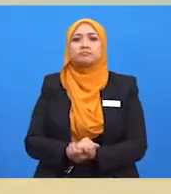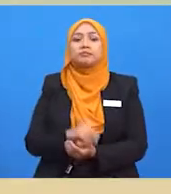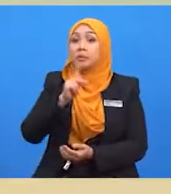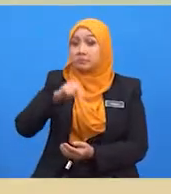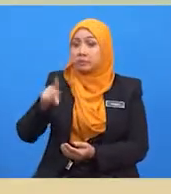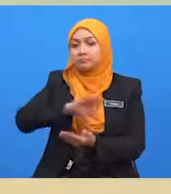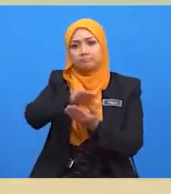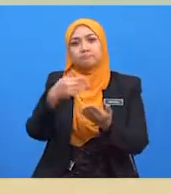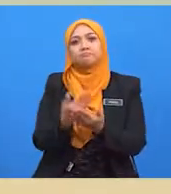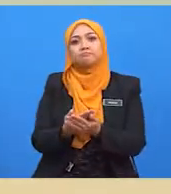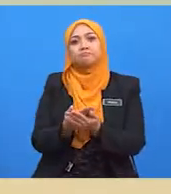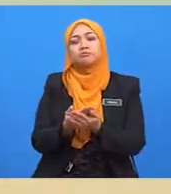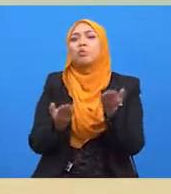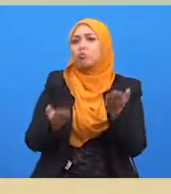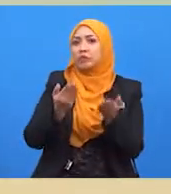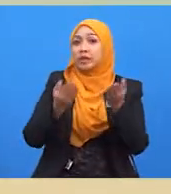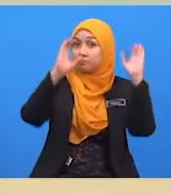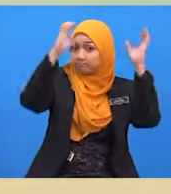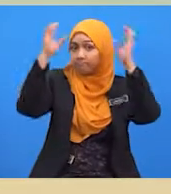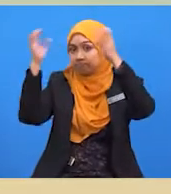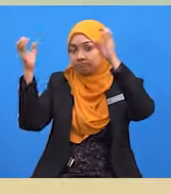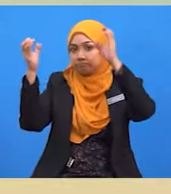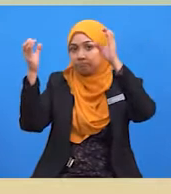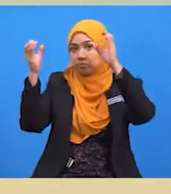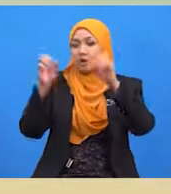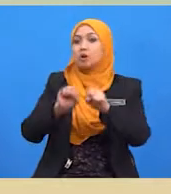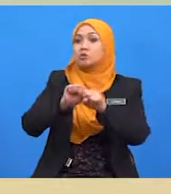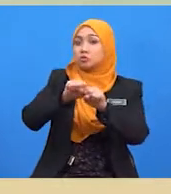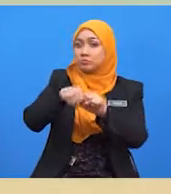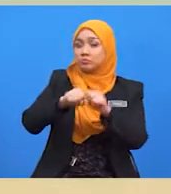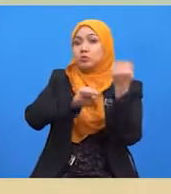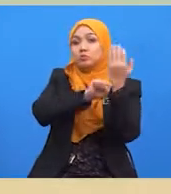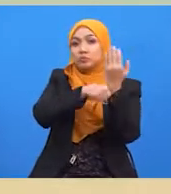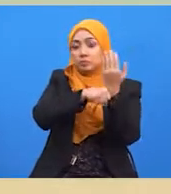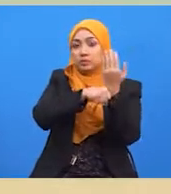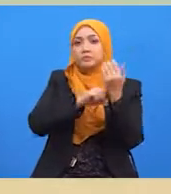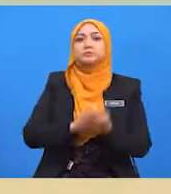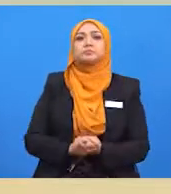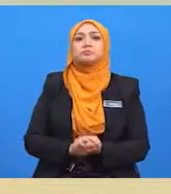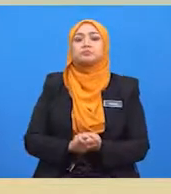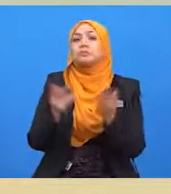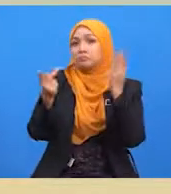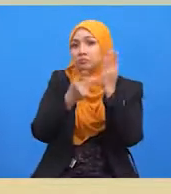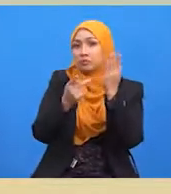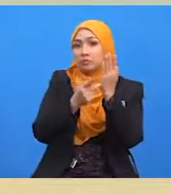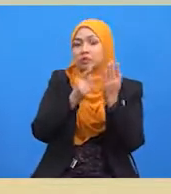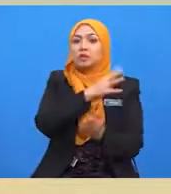faktor iklim, sumber semula jadi, teknologi, dan sebagainya